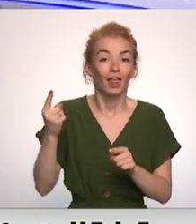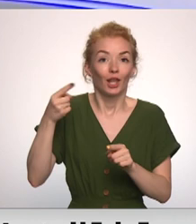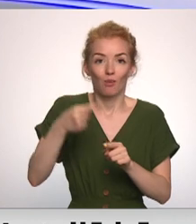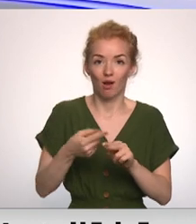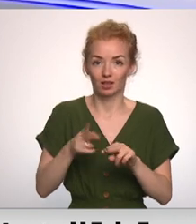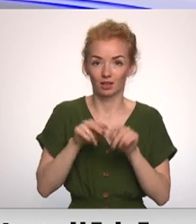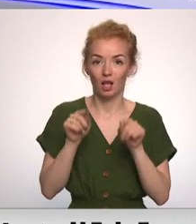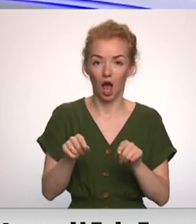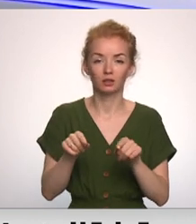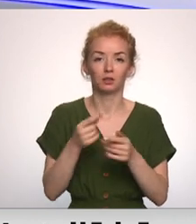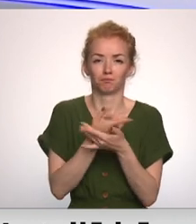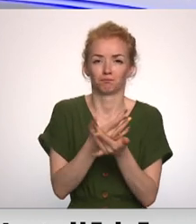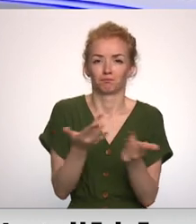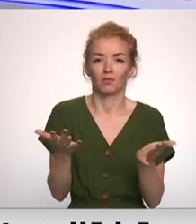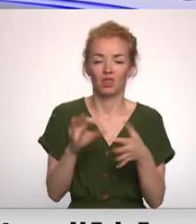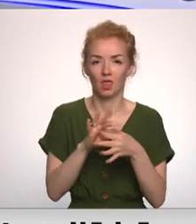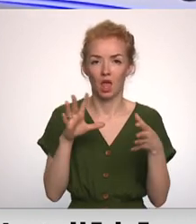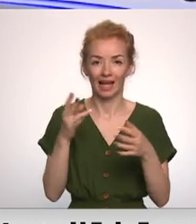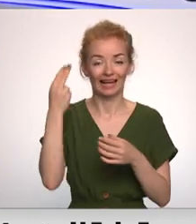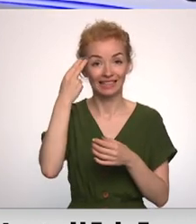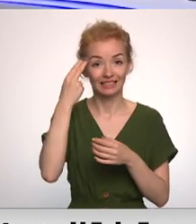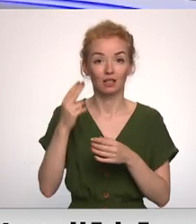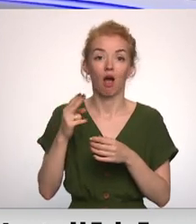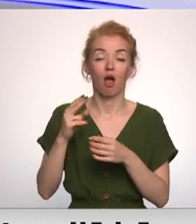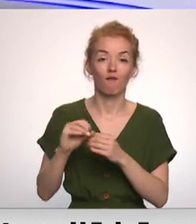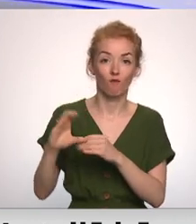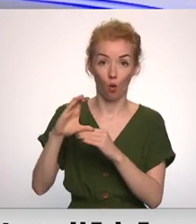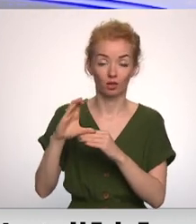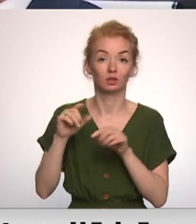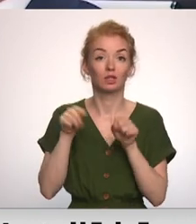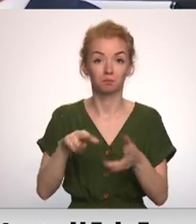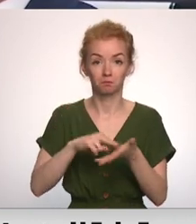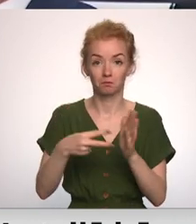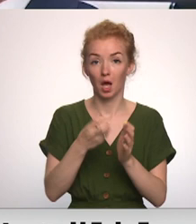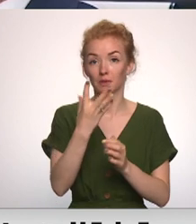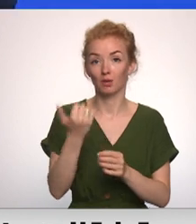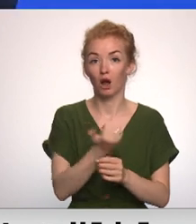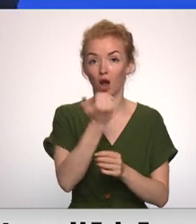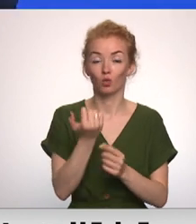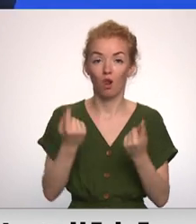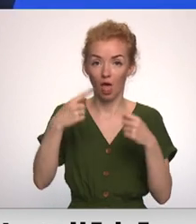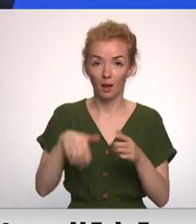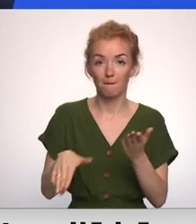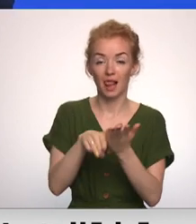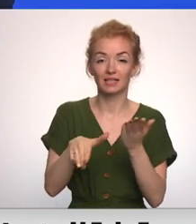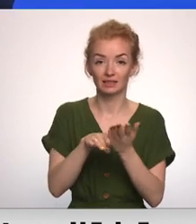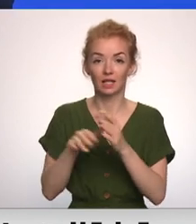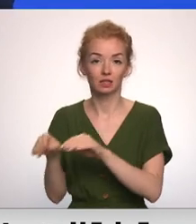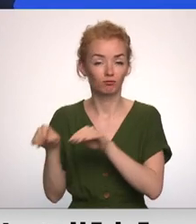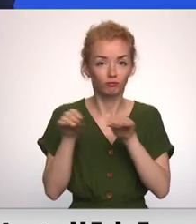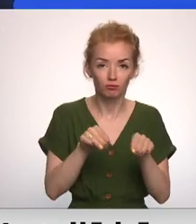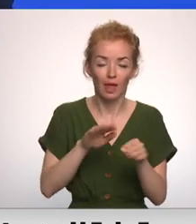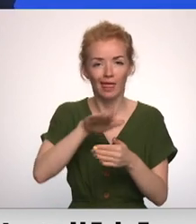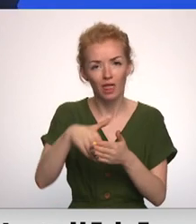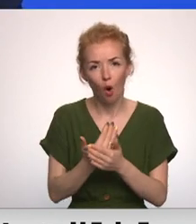tāds multisuverēna riska kapitālu fonds un ir plānotis, kas tāds 15 gadu laikā palīdzēs iedzīst dzīvē jaunas